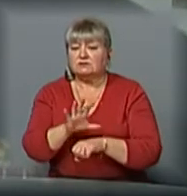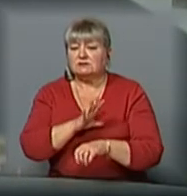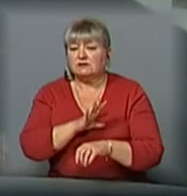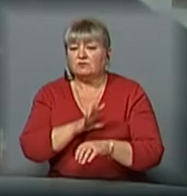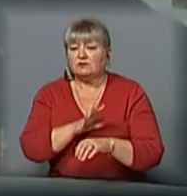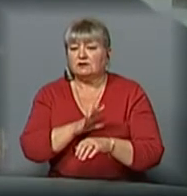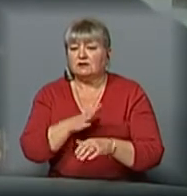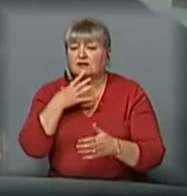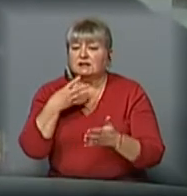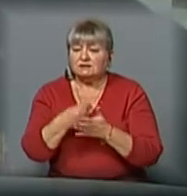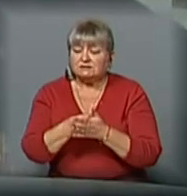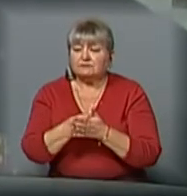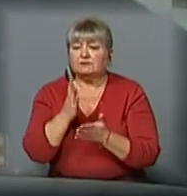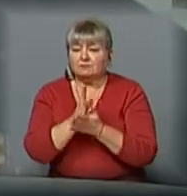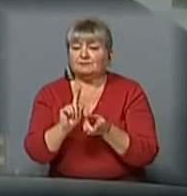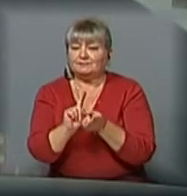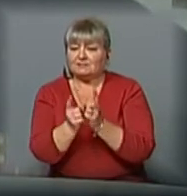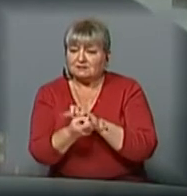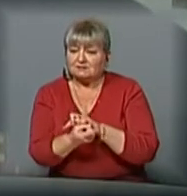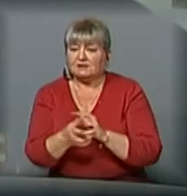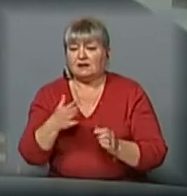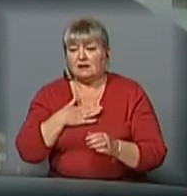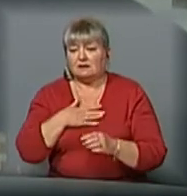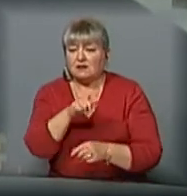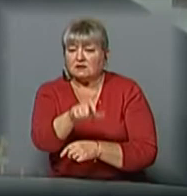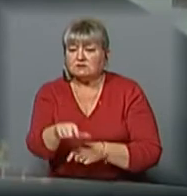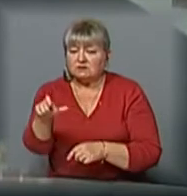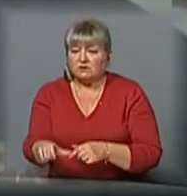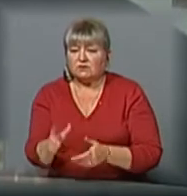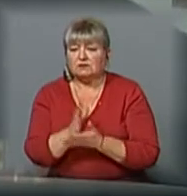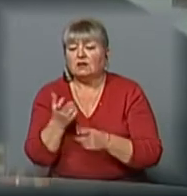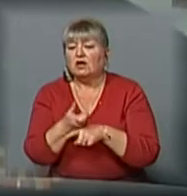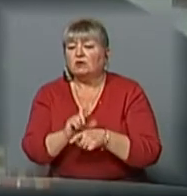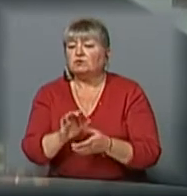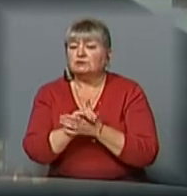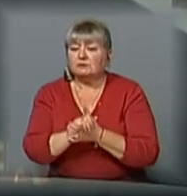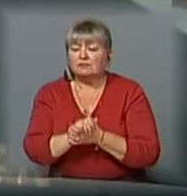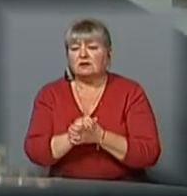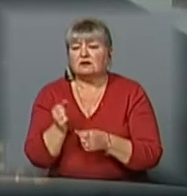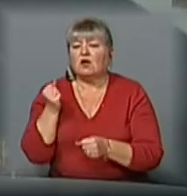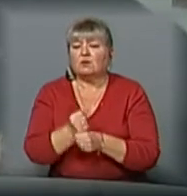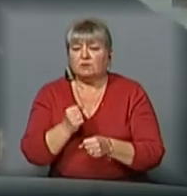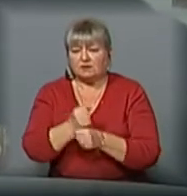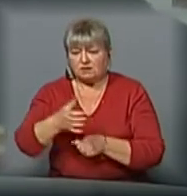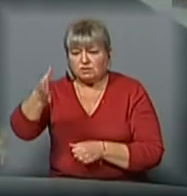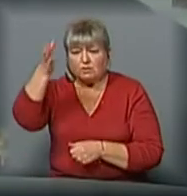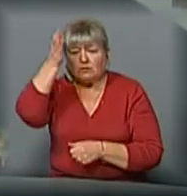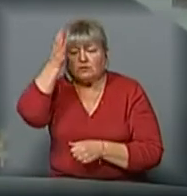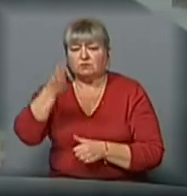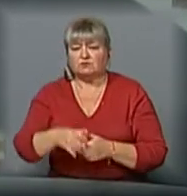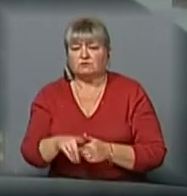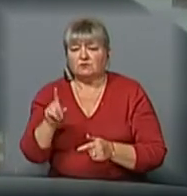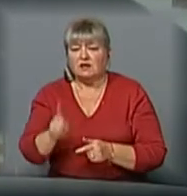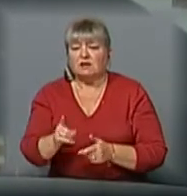плоди. Я би сказав, наш народ є дуже мирний, роботящий, розумний. Він